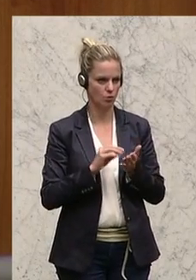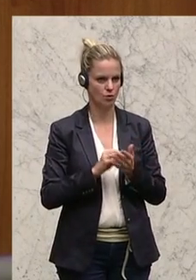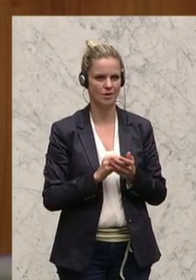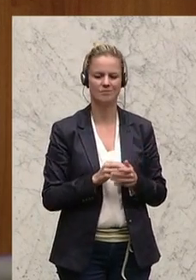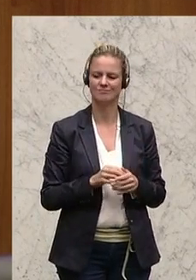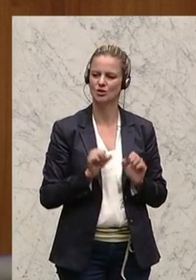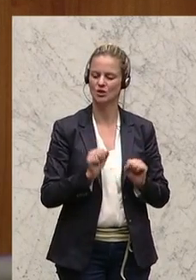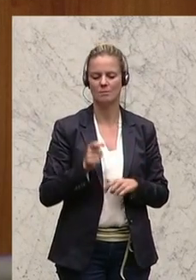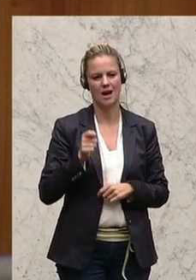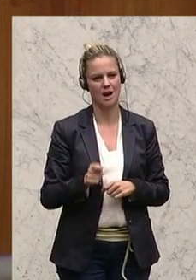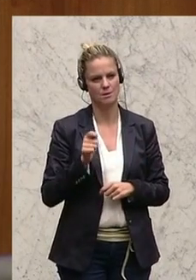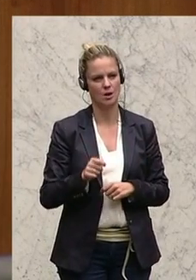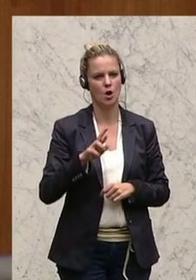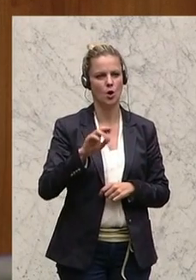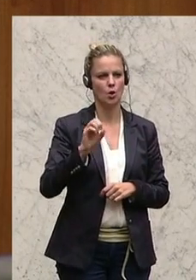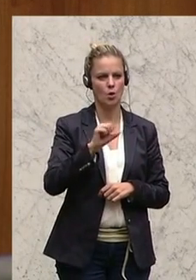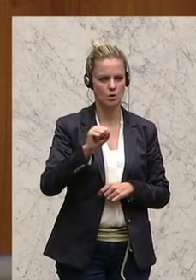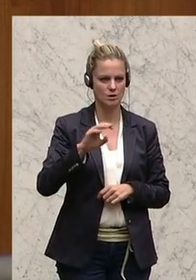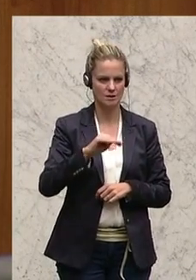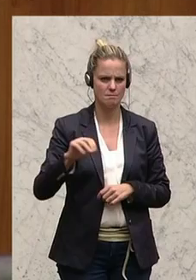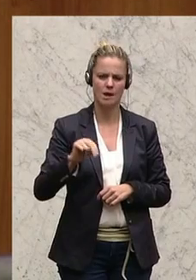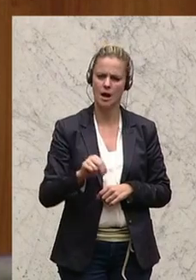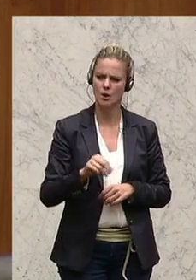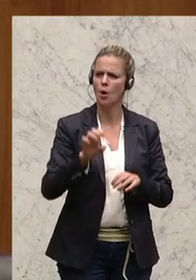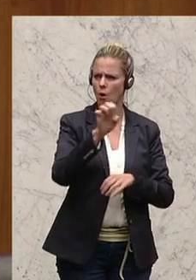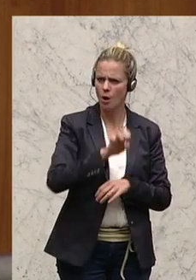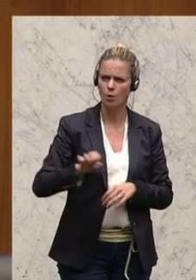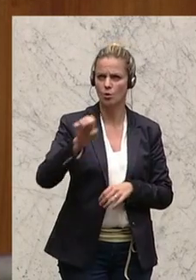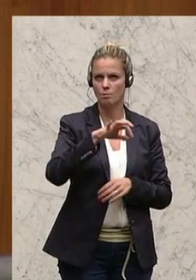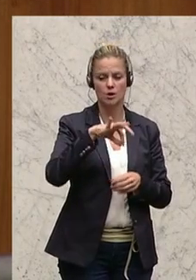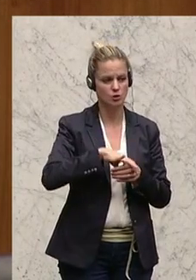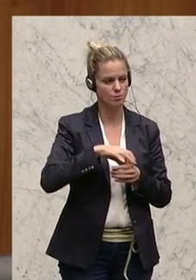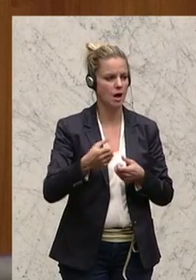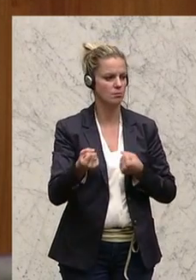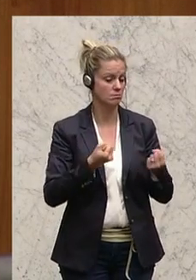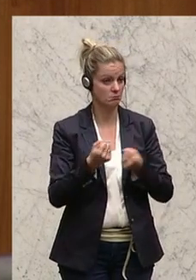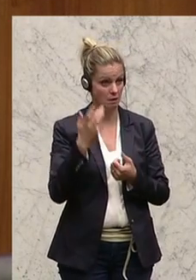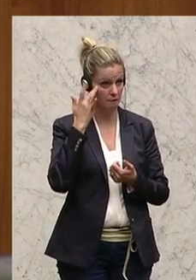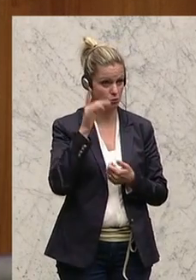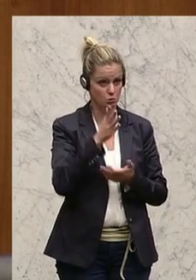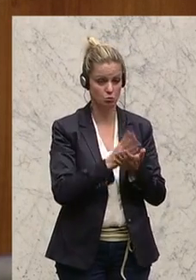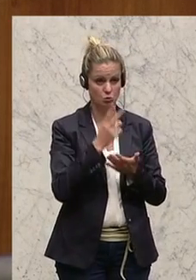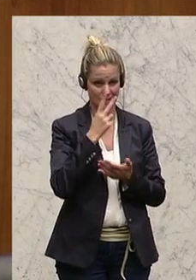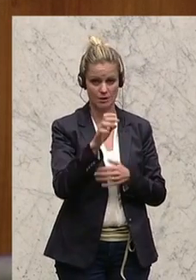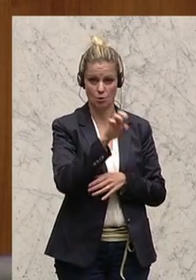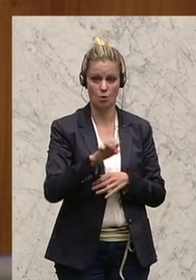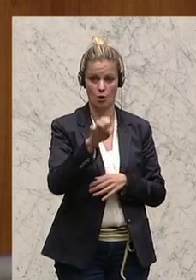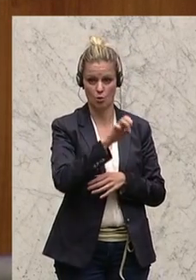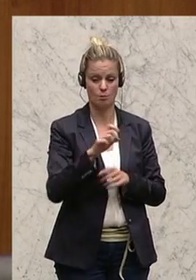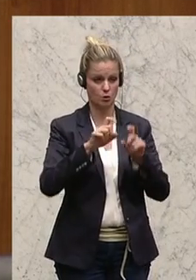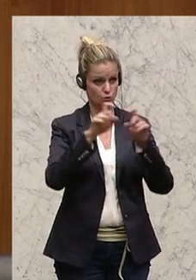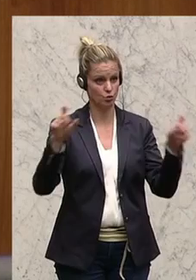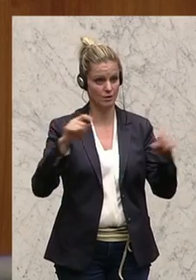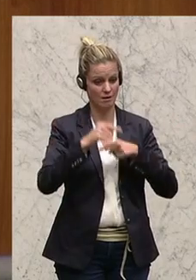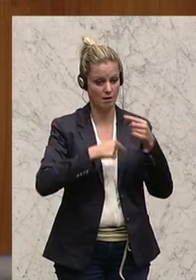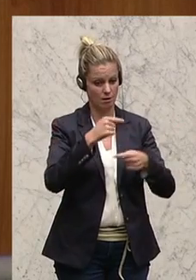Abgeordnete Rossmann mit der Sparpolitik in Europa. Ich weiß nicht, ob Sie sich jemals einmal die Schuldenentwicklung in Europa angeschaut haben, dann könnten Sie vielleicht sehen,